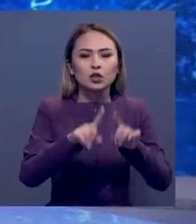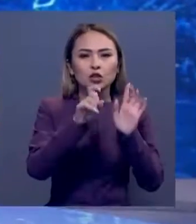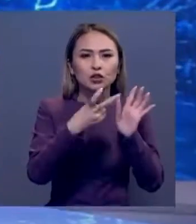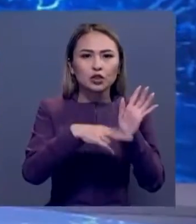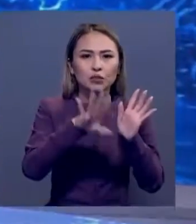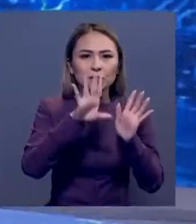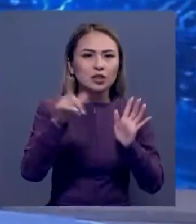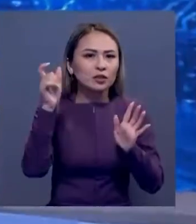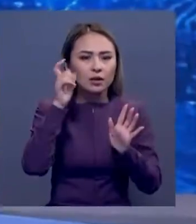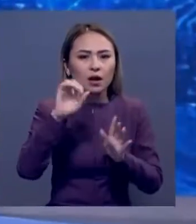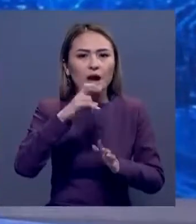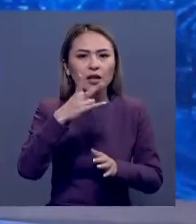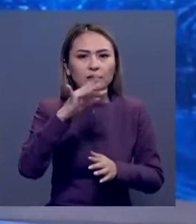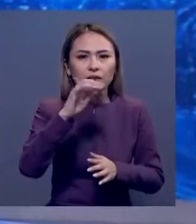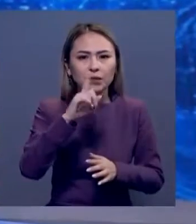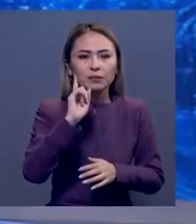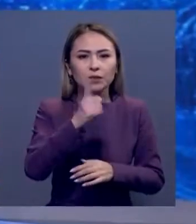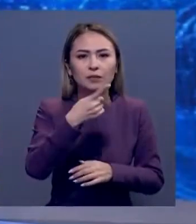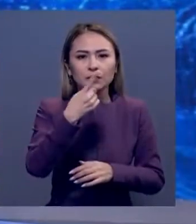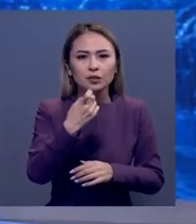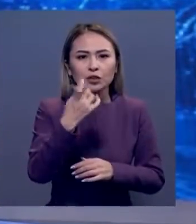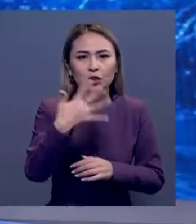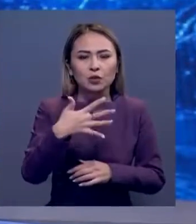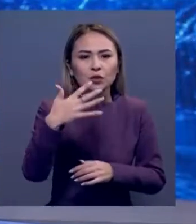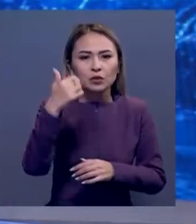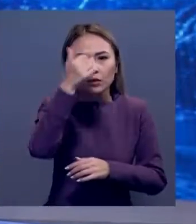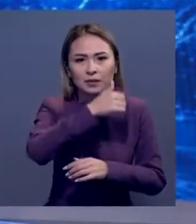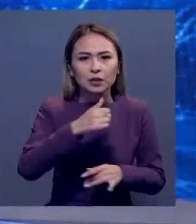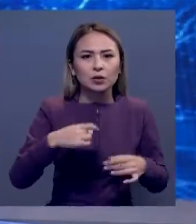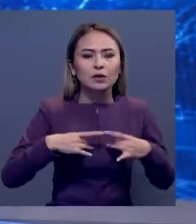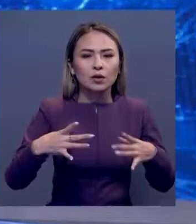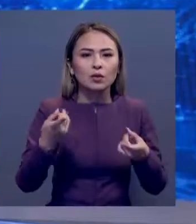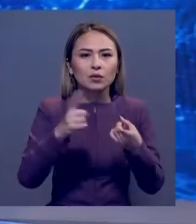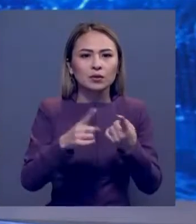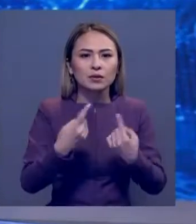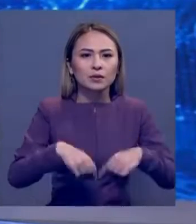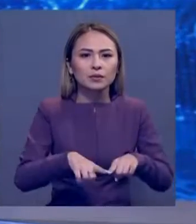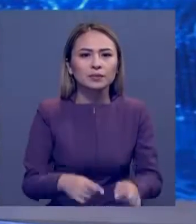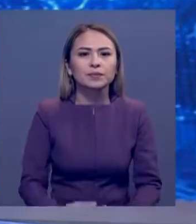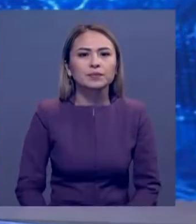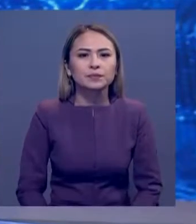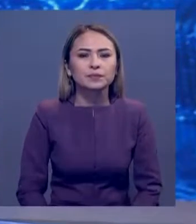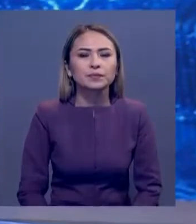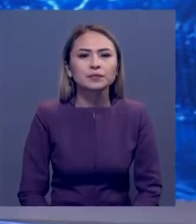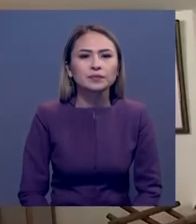ақынымыздың 175 жылдық және әлфарабидың 1150 жылдық мерейтойларына орайластырылған.